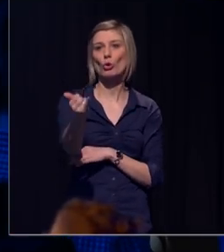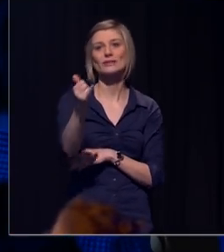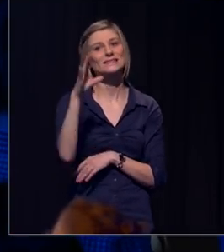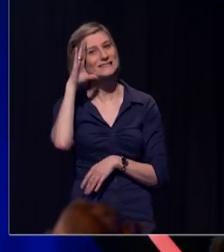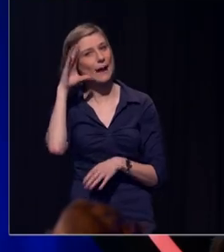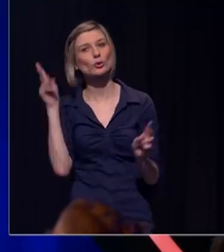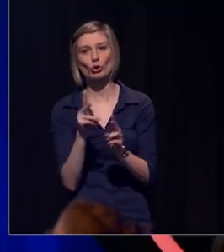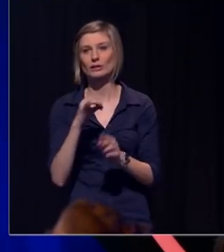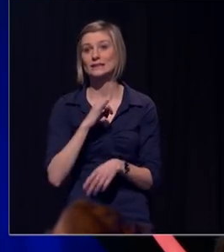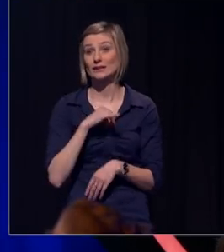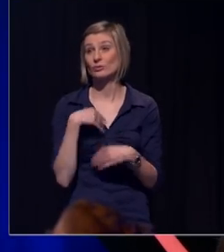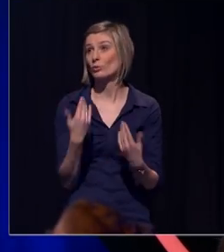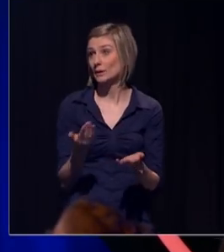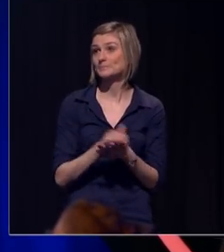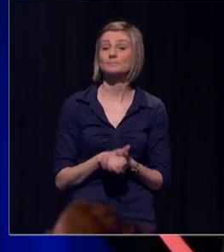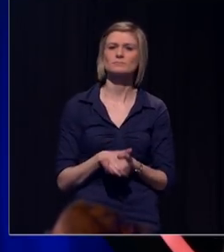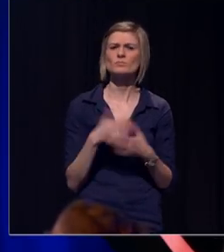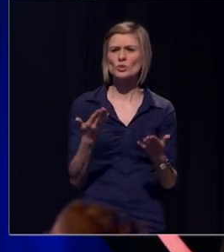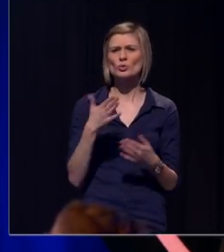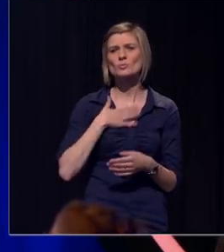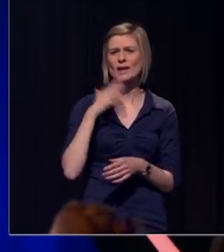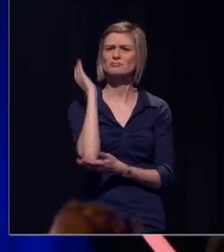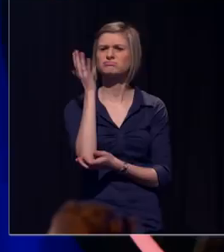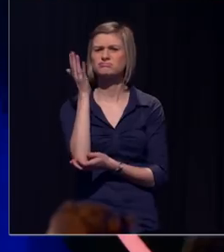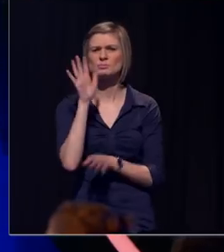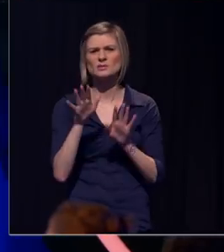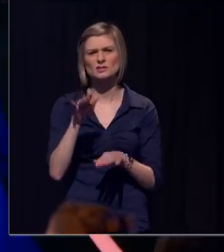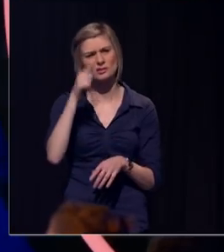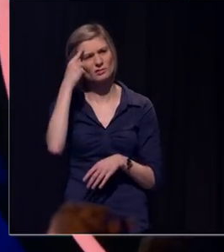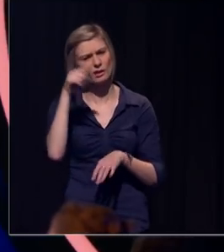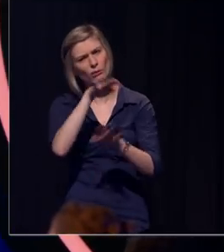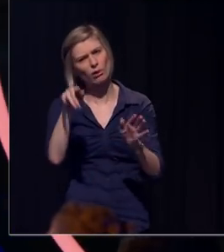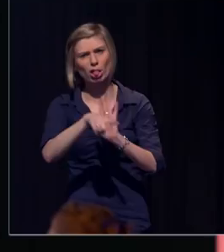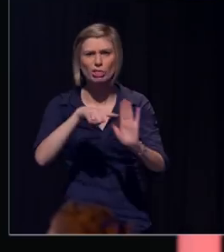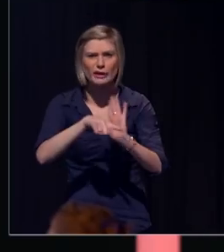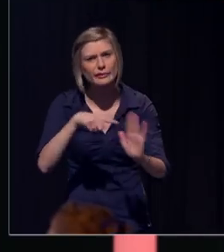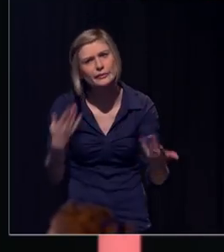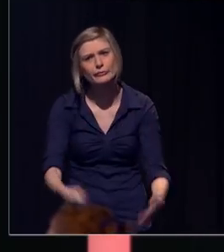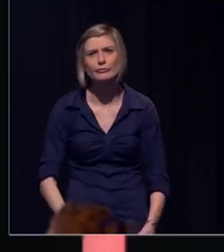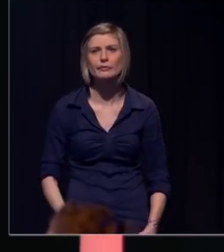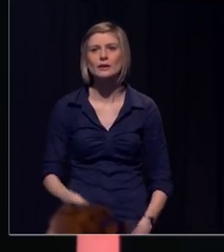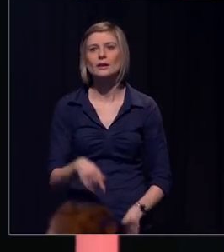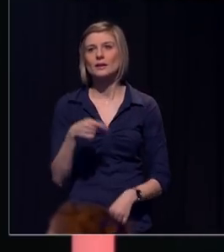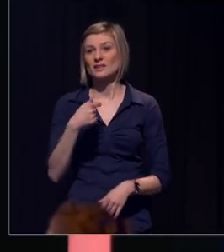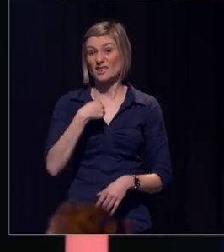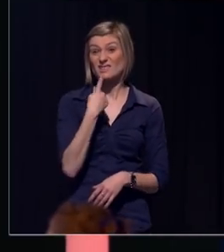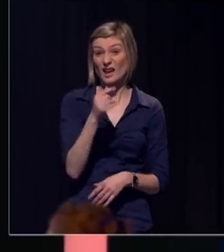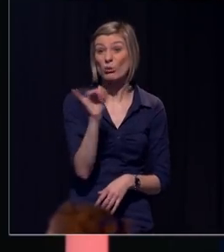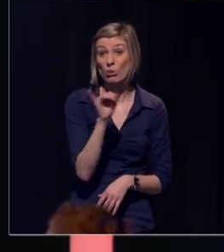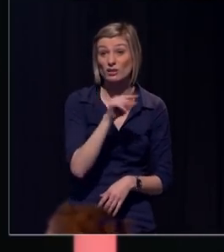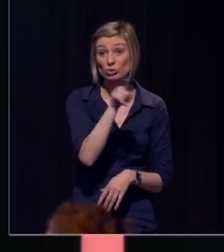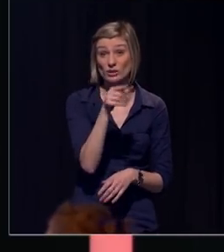Mijn minicollege is voor jullie misschien redelijk deprimerend geweest. Ik heb hier komen vertellen dat je slaaptekort voor een stuk je eigen schuld is